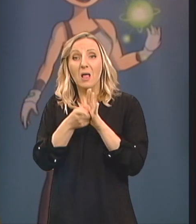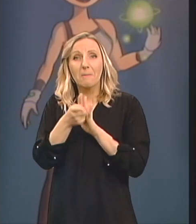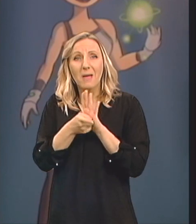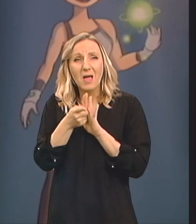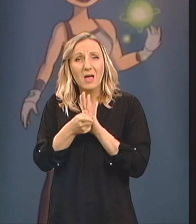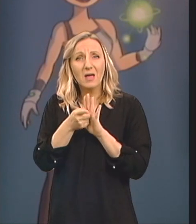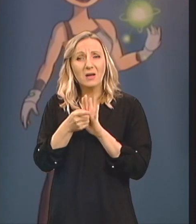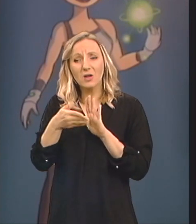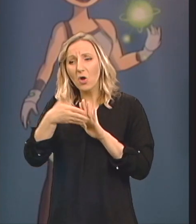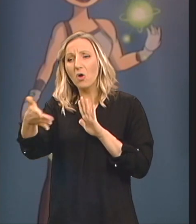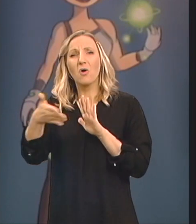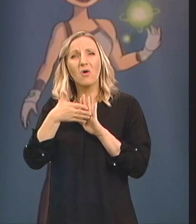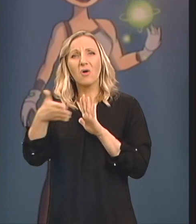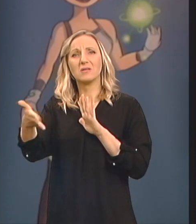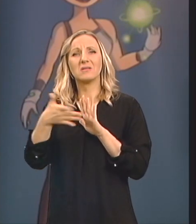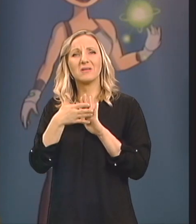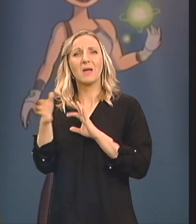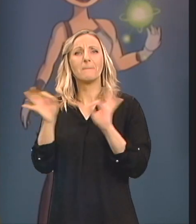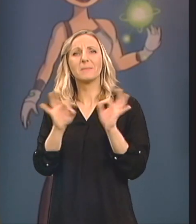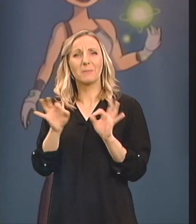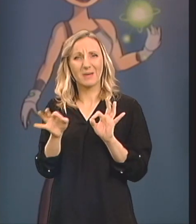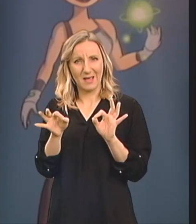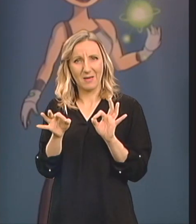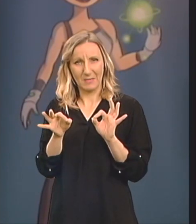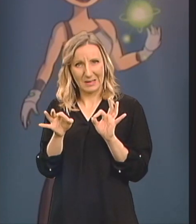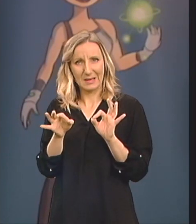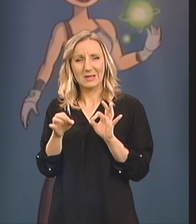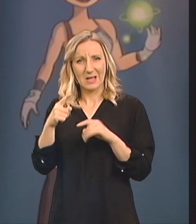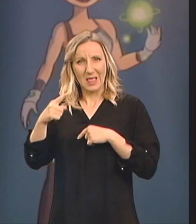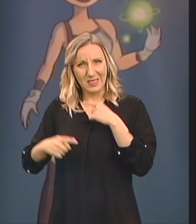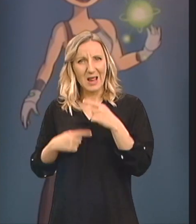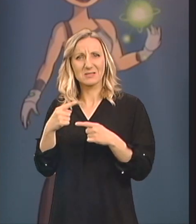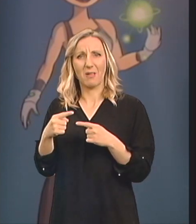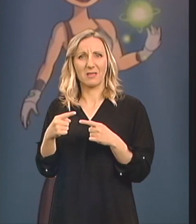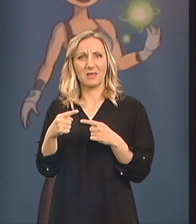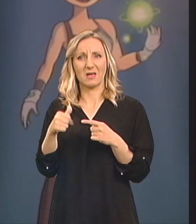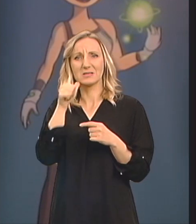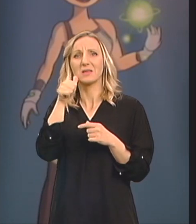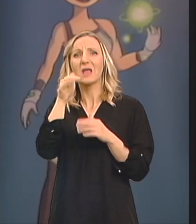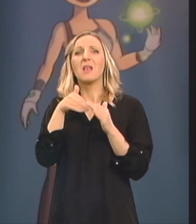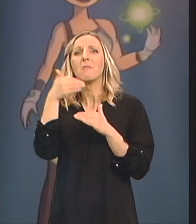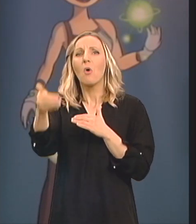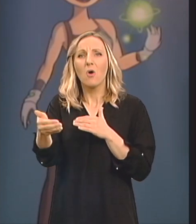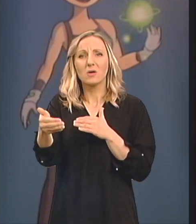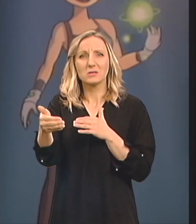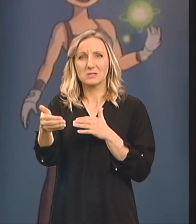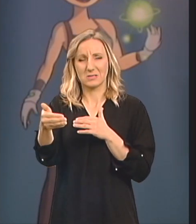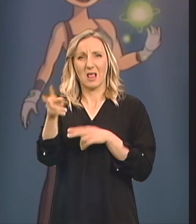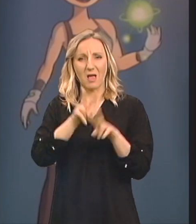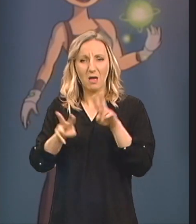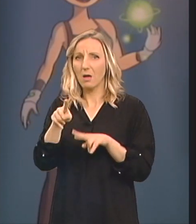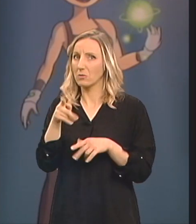Tog pripremnog Taj pripremni period Za transplantaciju I ti neki dani poslije To je